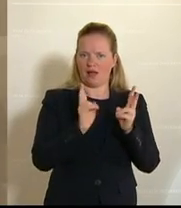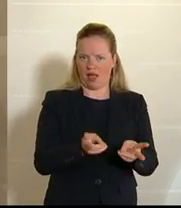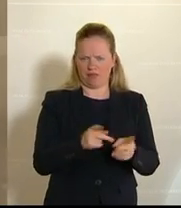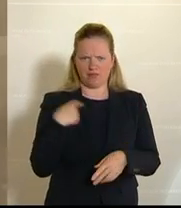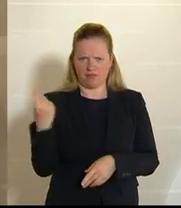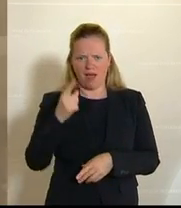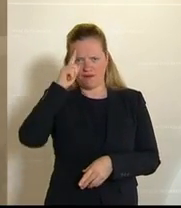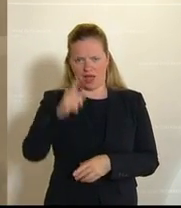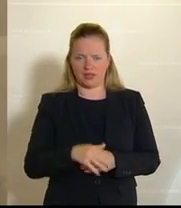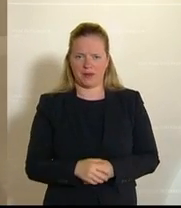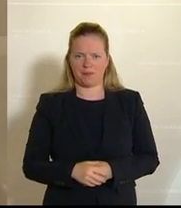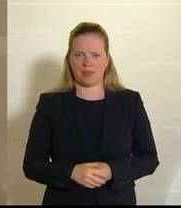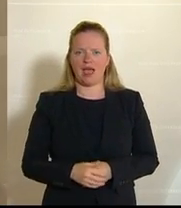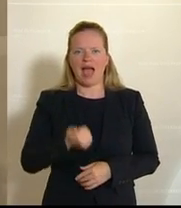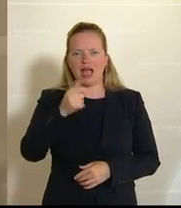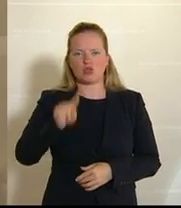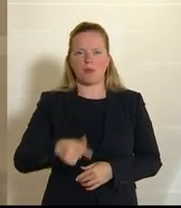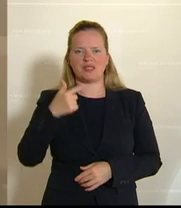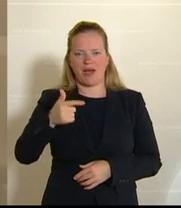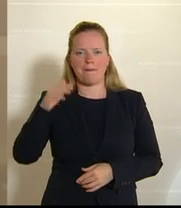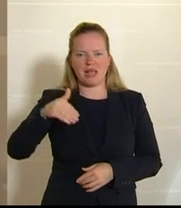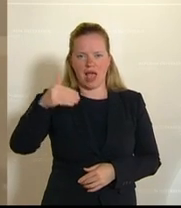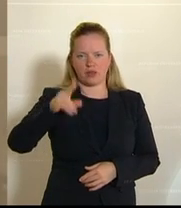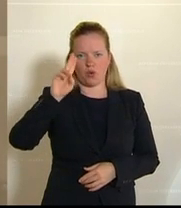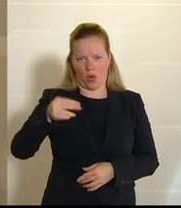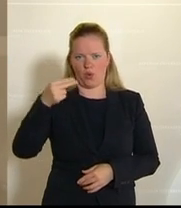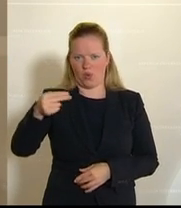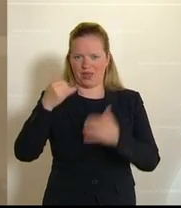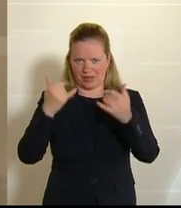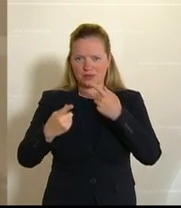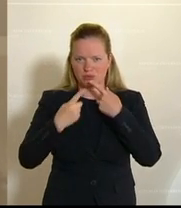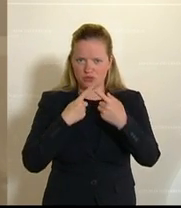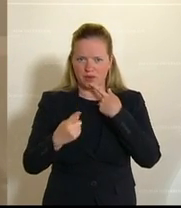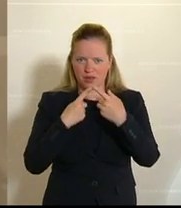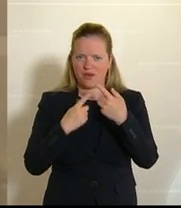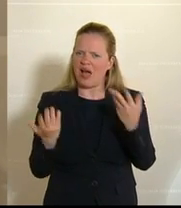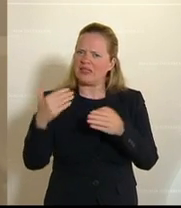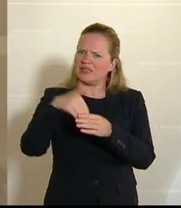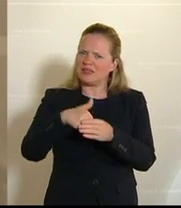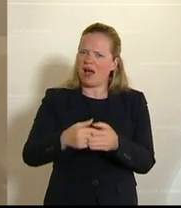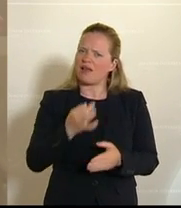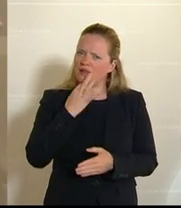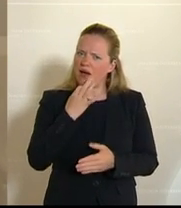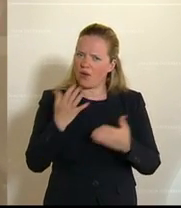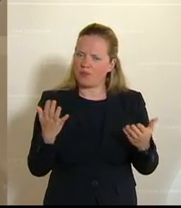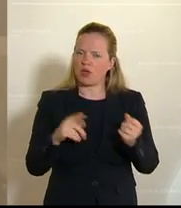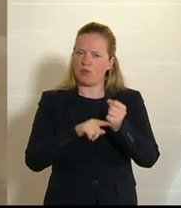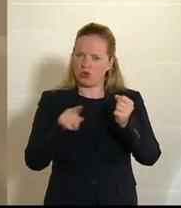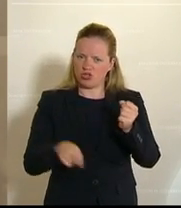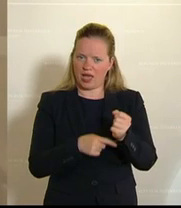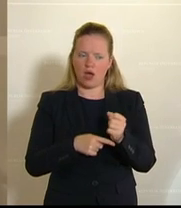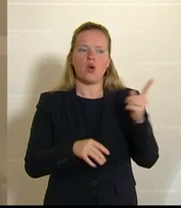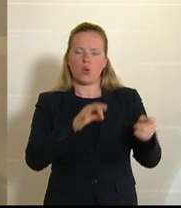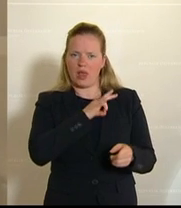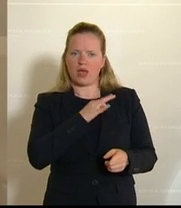Aber reden wir über die 1,2 Milliarden Euro. Reden wir darüber, um was es hierbei geht. Es geht darum, dass hier in diesem Budget, wie der Kollege